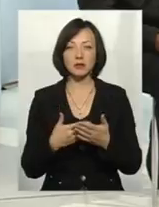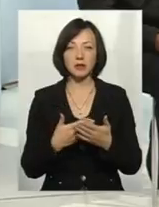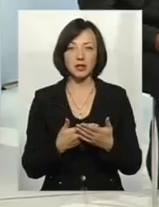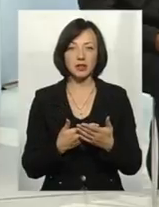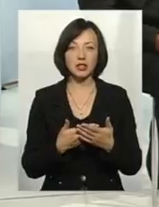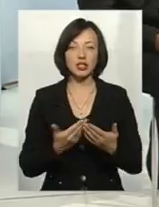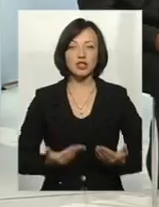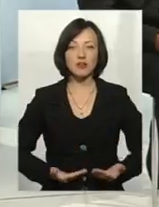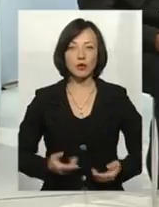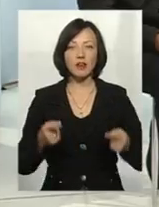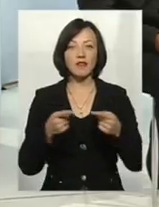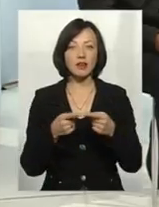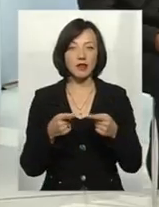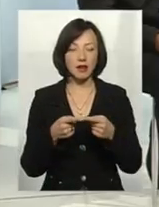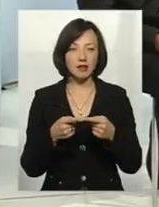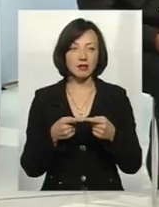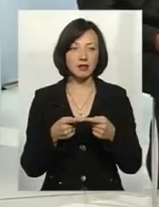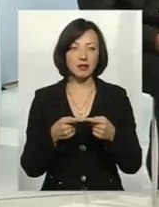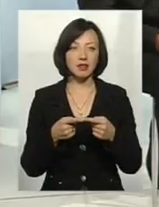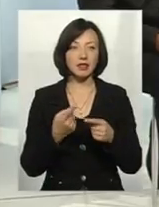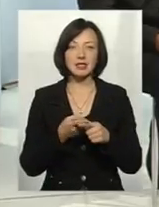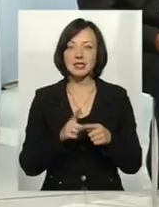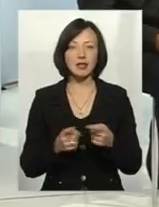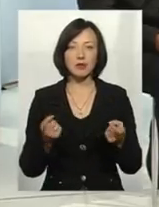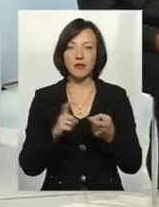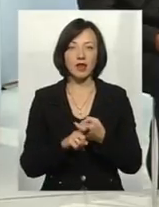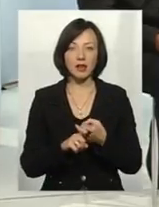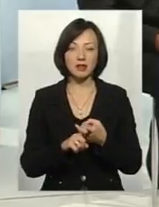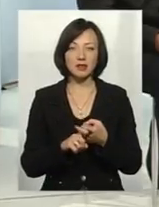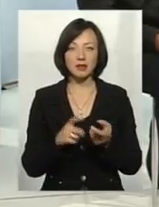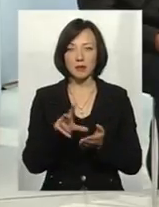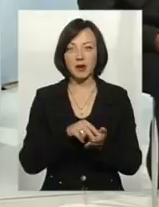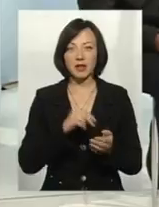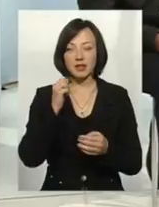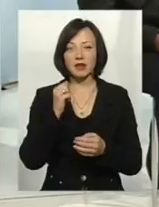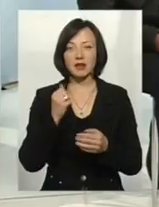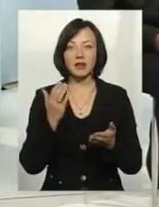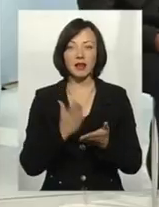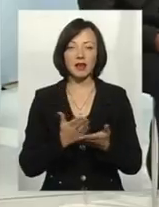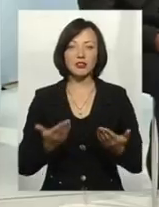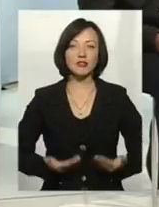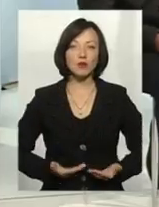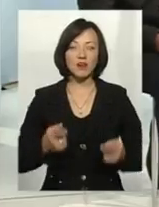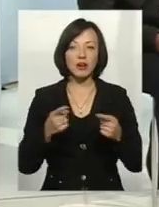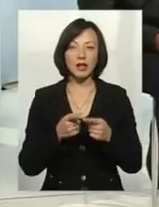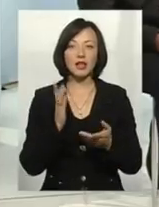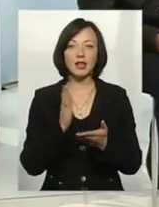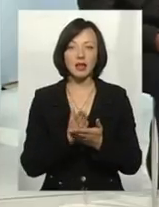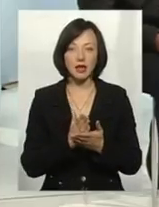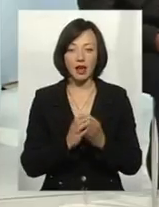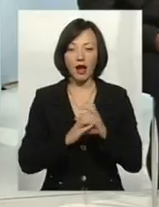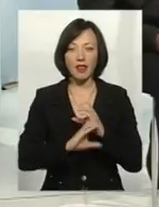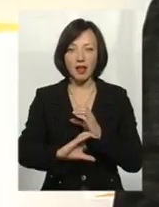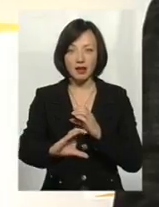живуть квартиранти. У нас це не пов'язано, навожу приклад староміського, і живуть квартиранти, є підведена